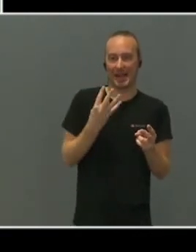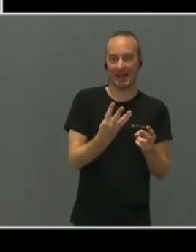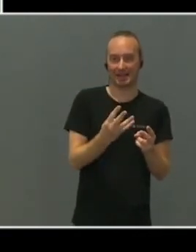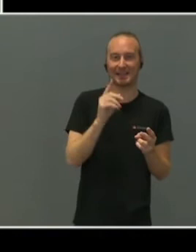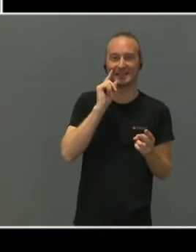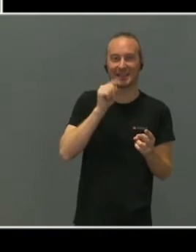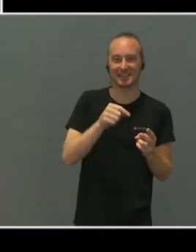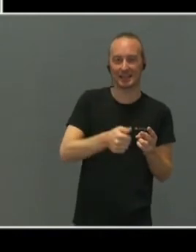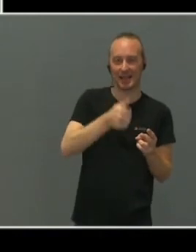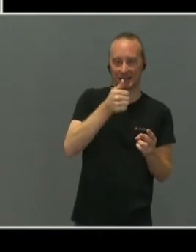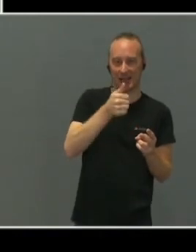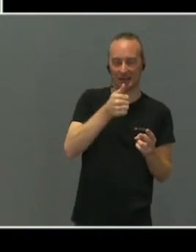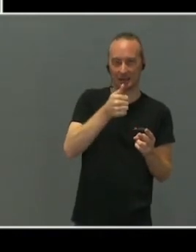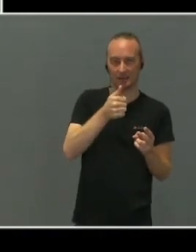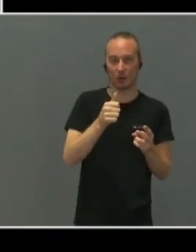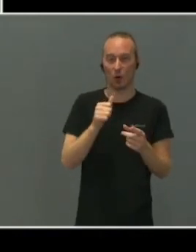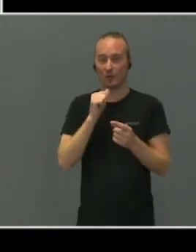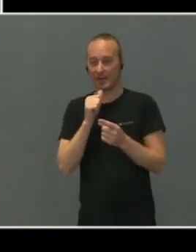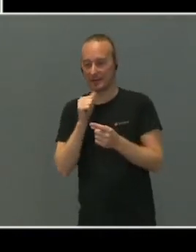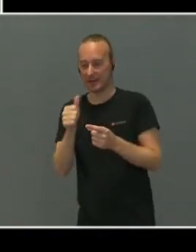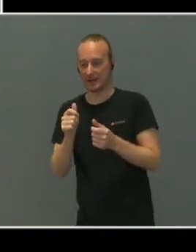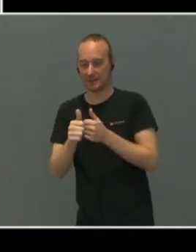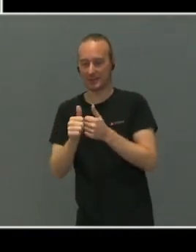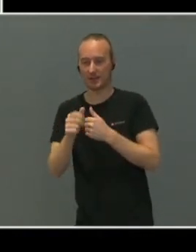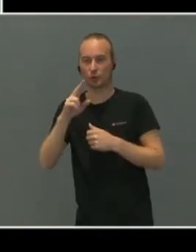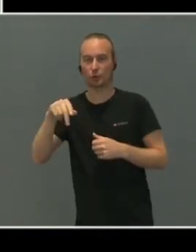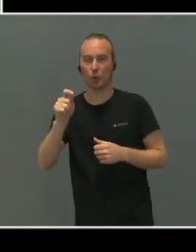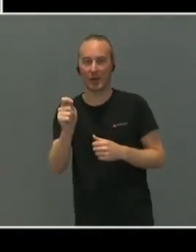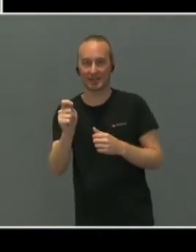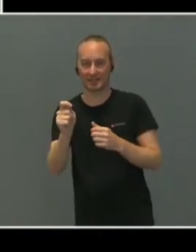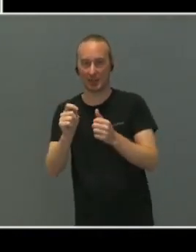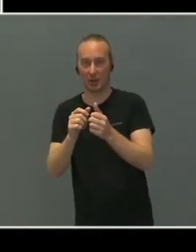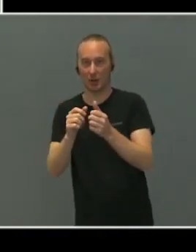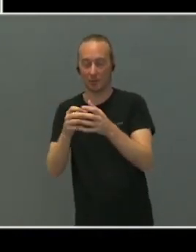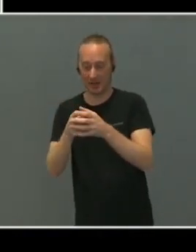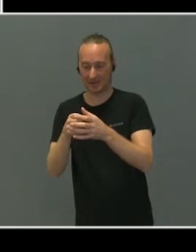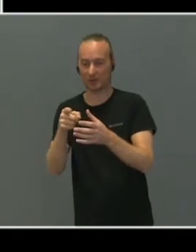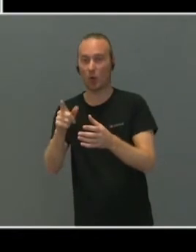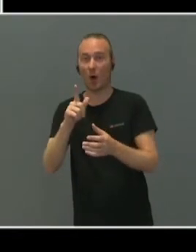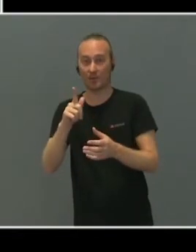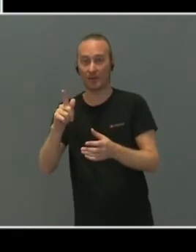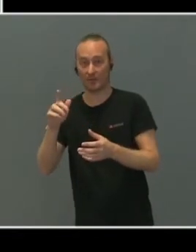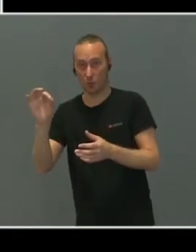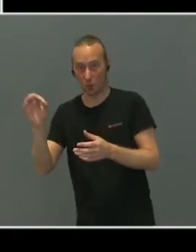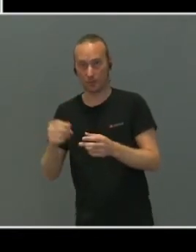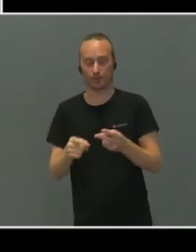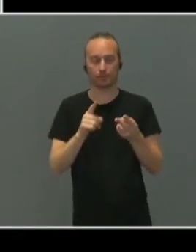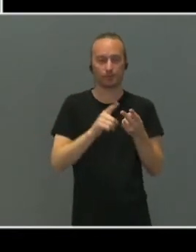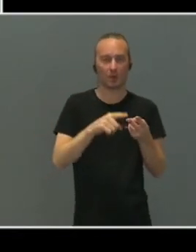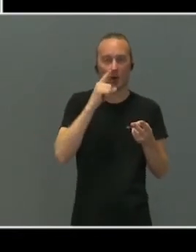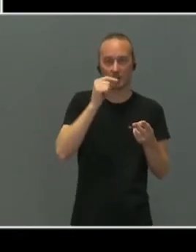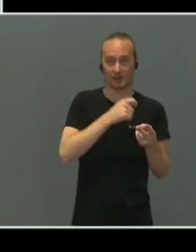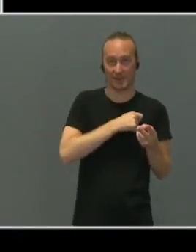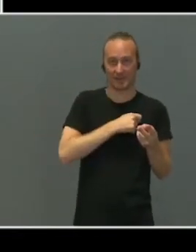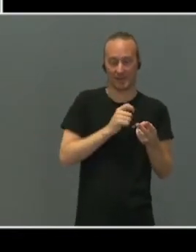Terje representerer Norsk Touretteforening og FFO. Og Hans-Petter Høselshemmels